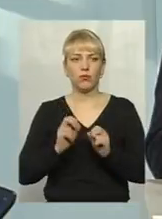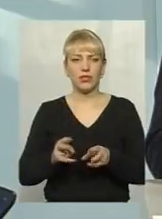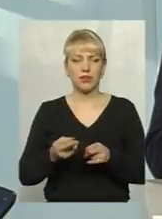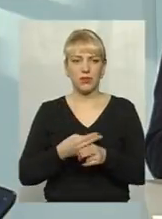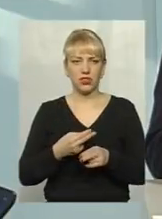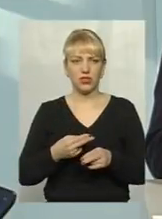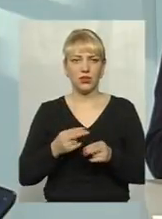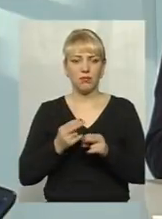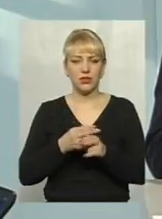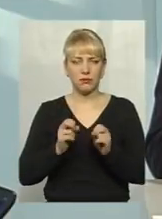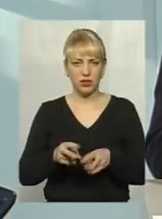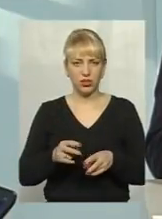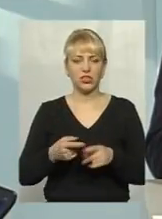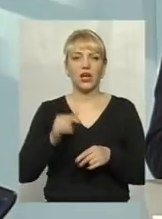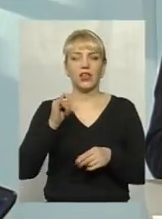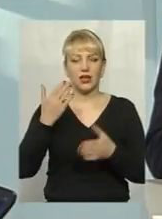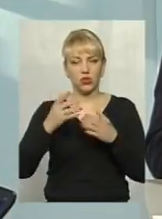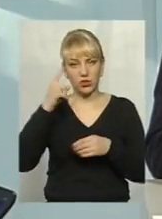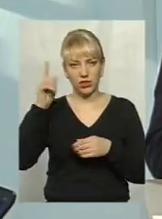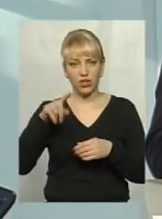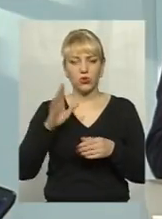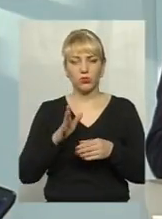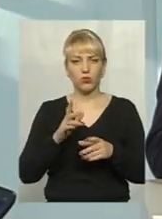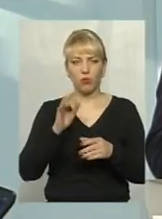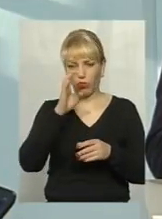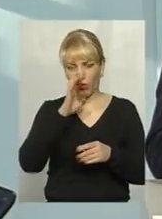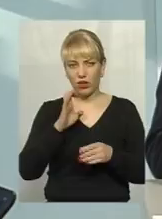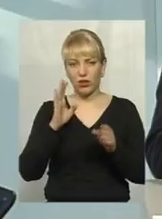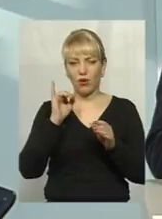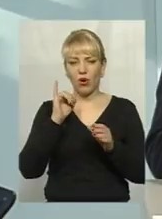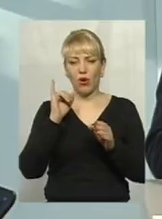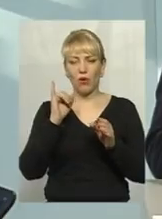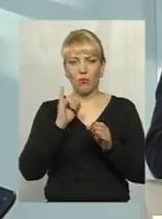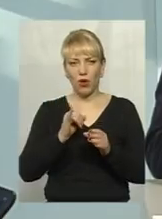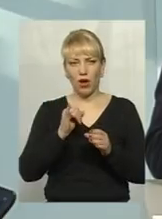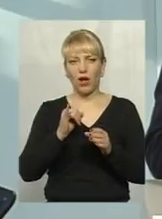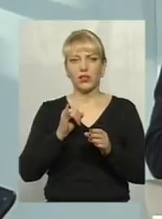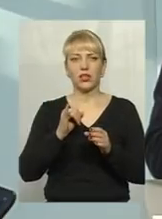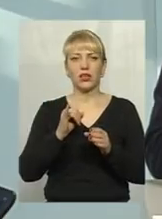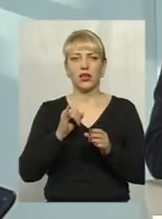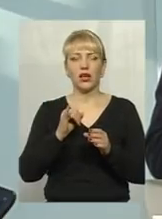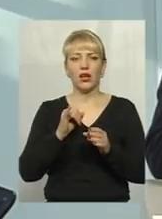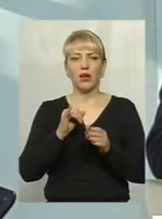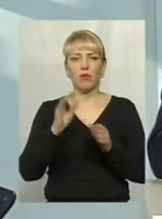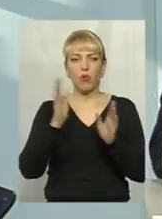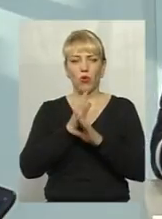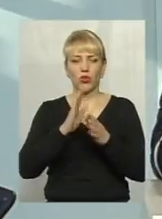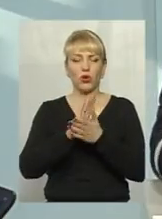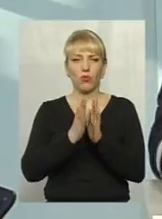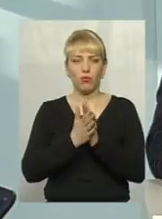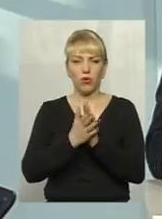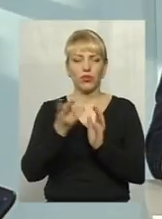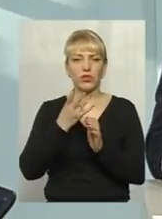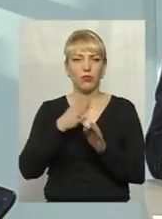Якщо ви відправляєтесь в поїздку і знаєте, що буде погані погодні умови, ми маємо мати повний бак пального, для того, щоб, якщо ви